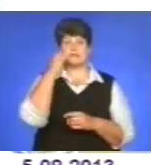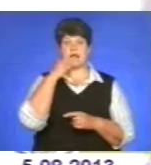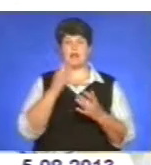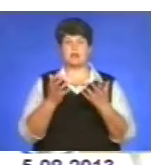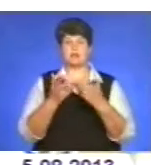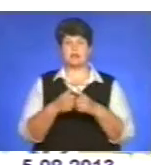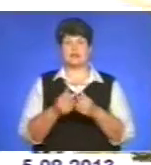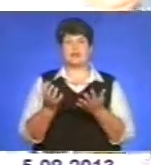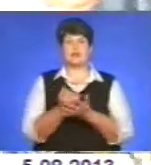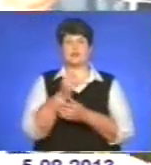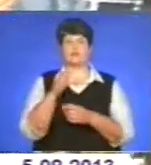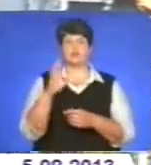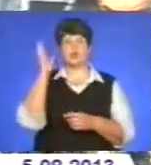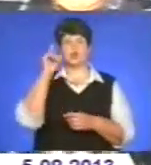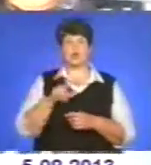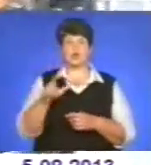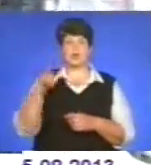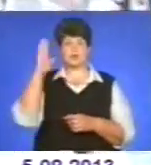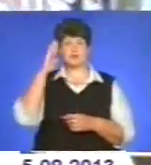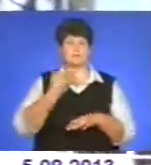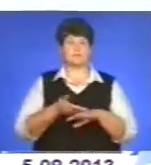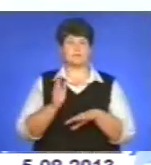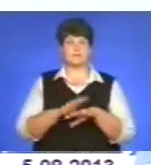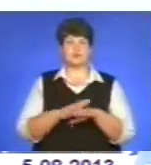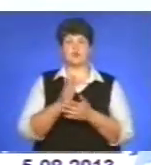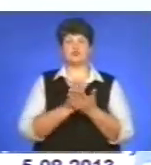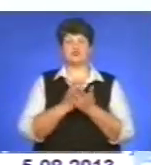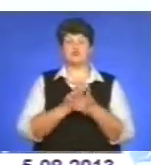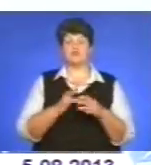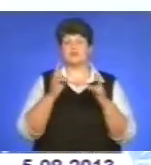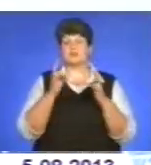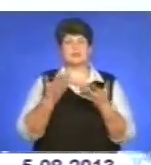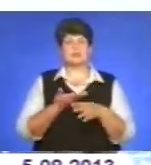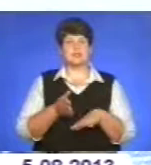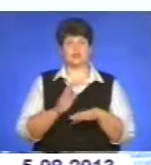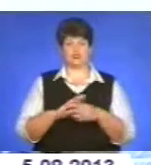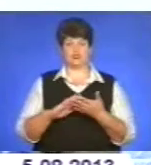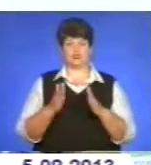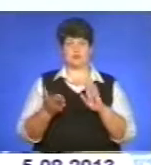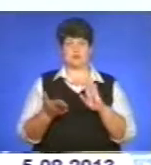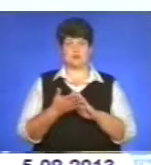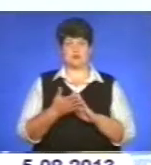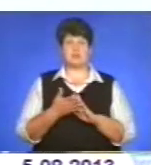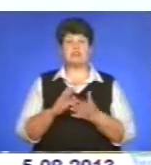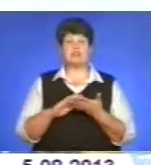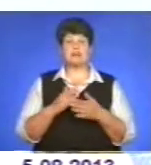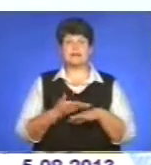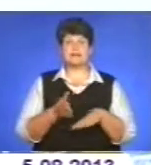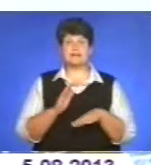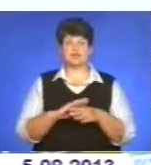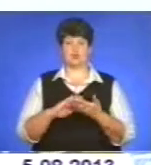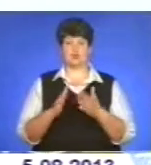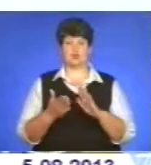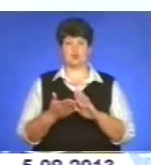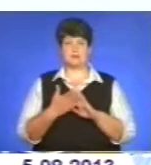рятувати людей на воді стає все важче. Служба в критичному стані, абсолютно критична, тому що